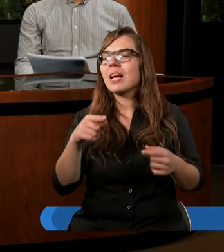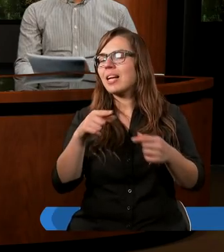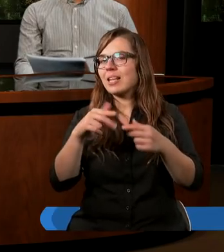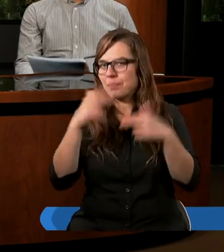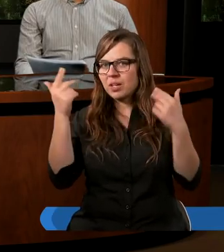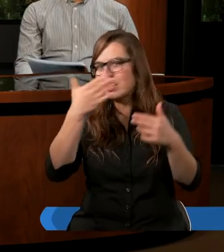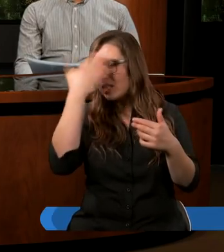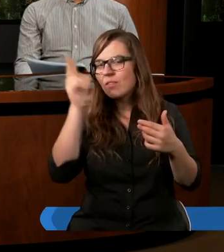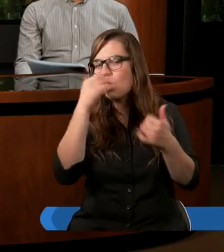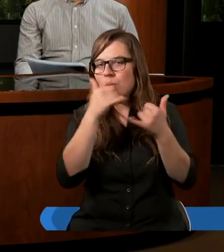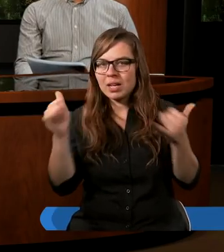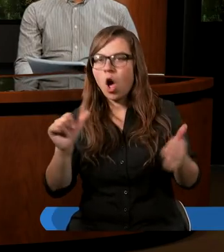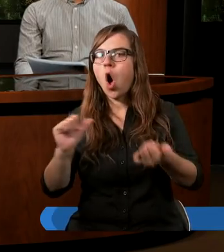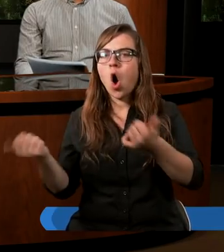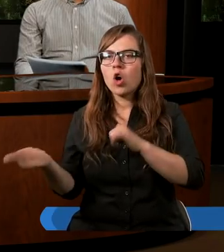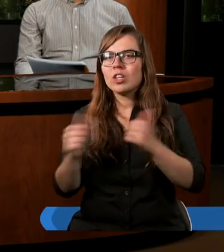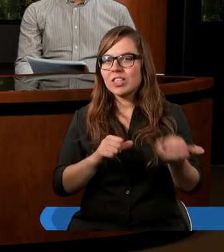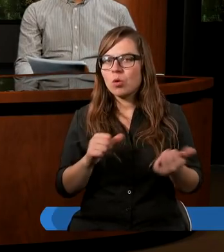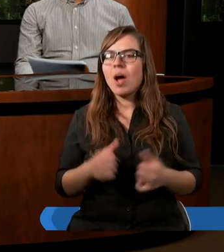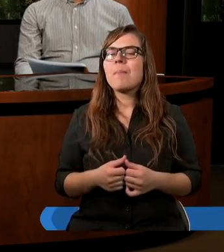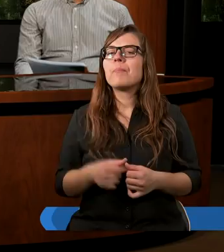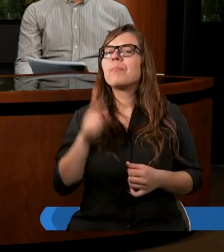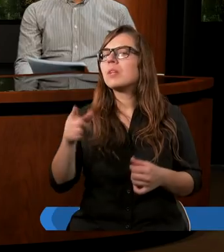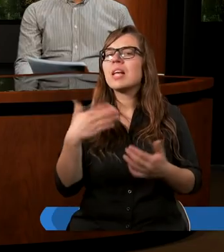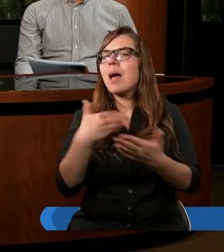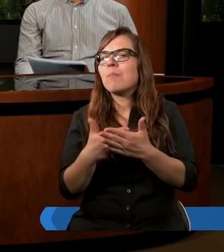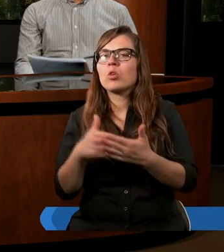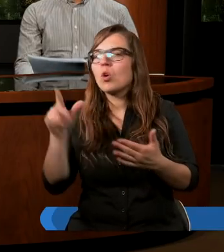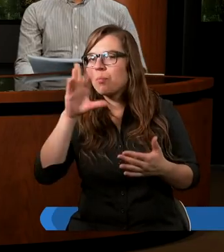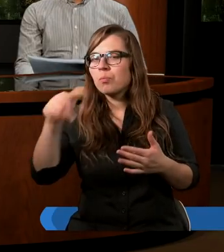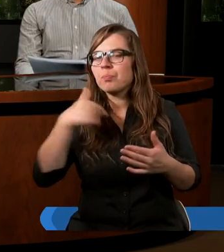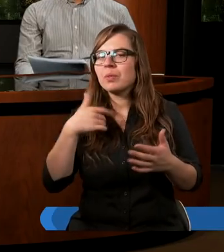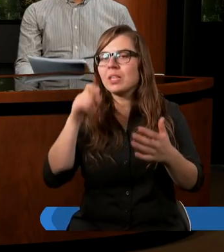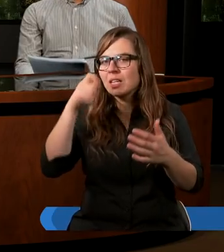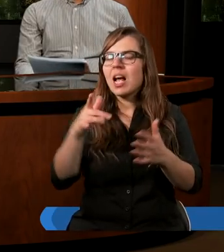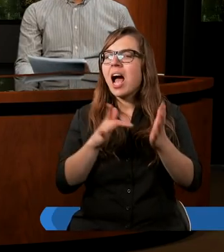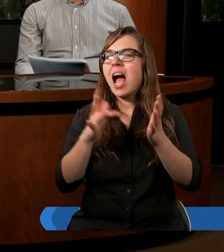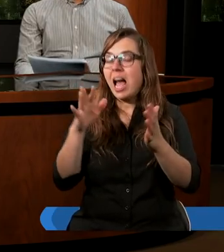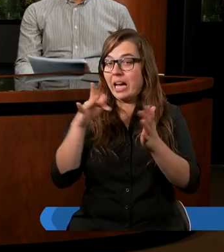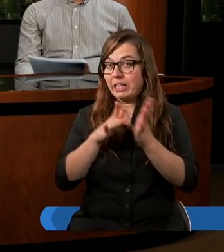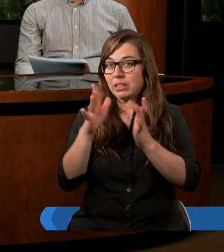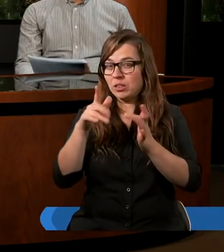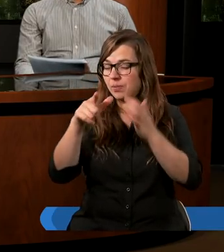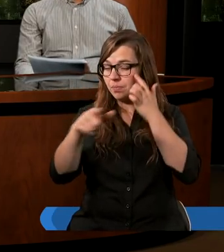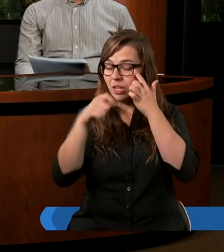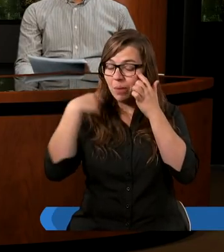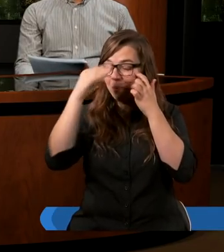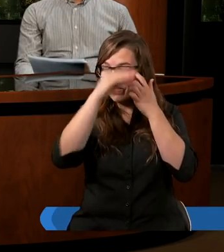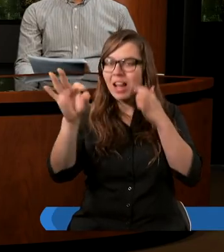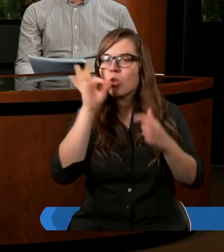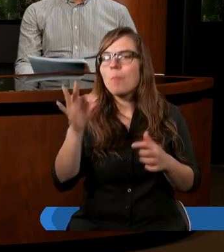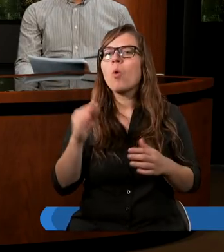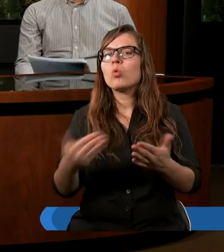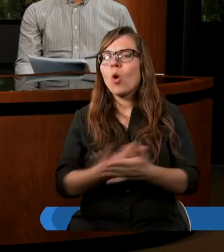tym nie wiem, czy kogo innego ochrzciłem. Nie posłał mnie bowiem Chrystus, abym chrzcił, lecz abym zwiastował